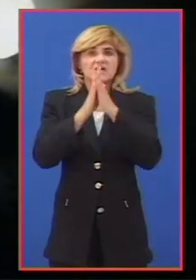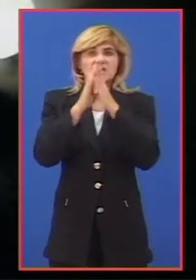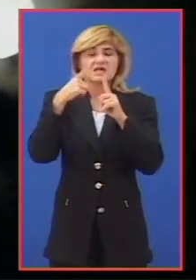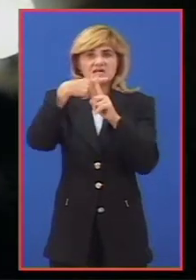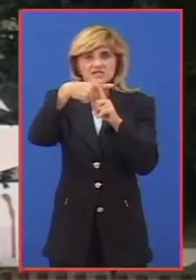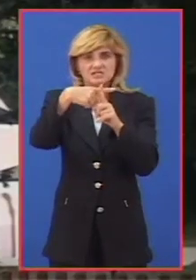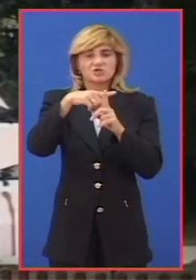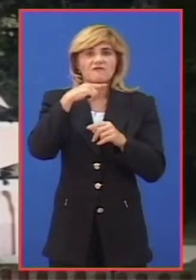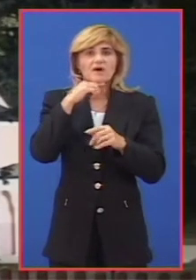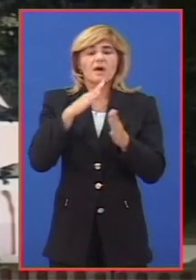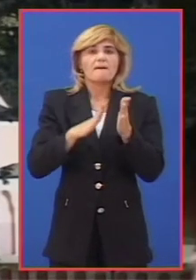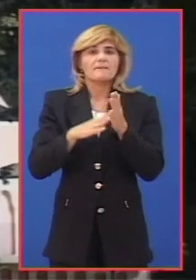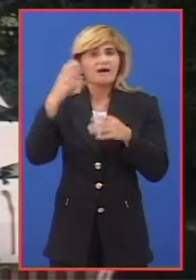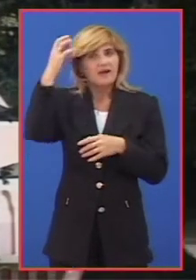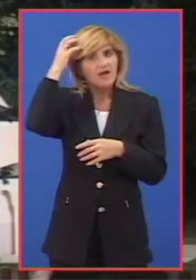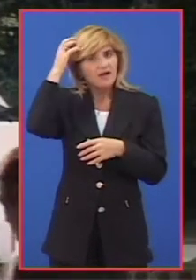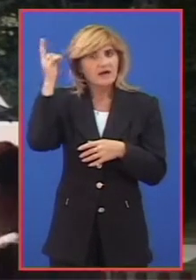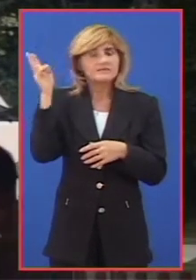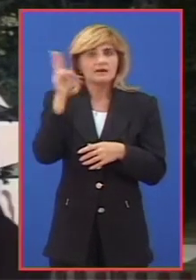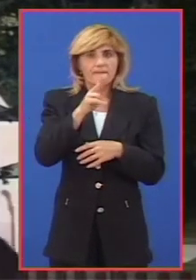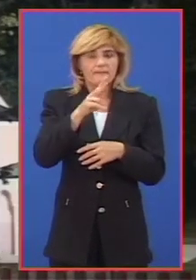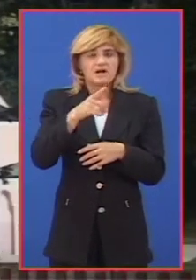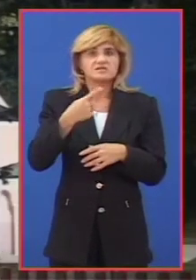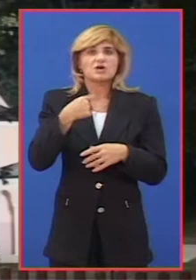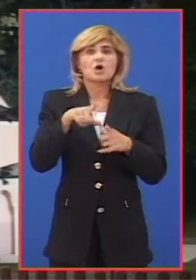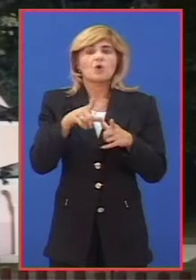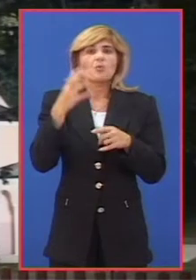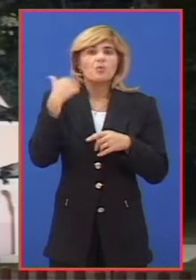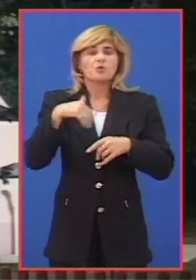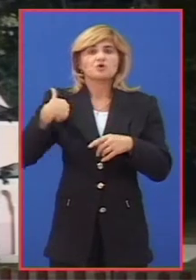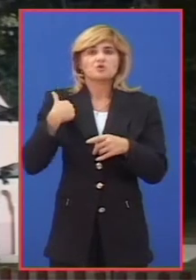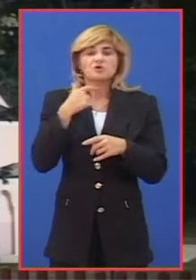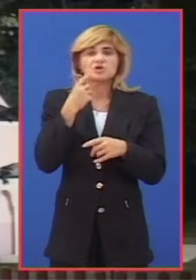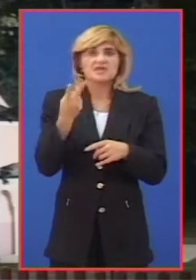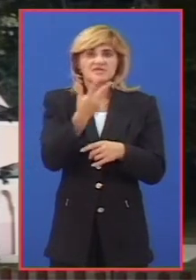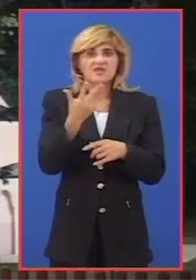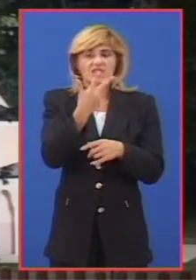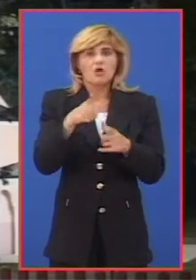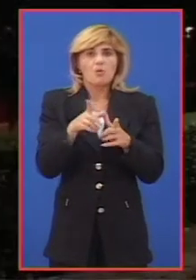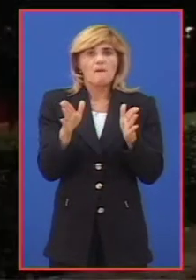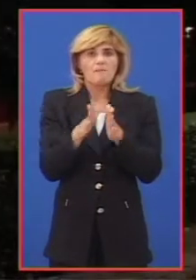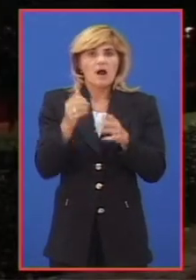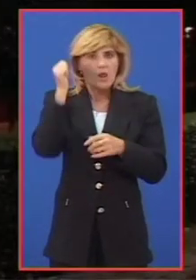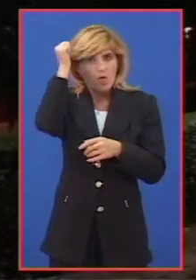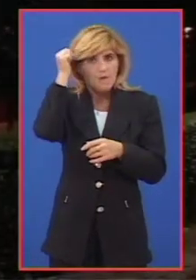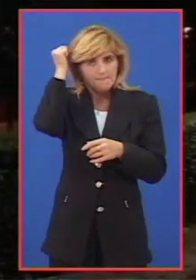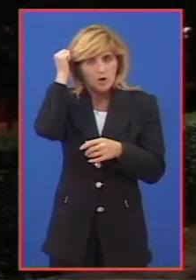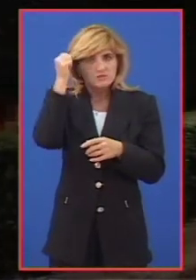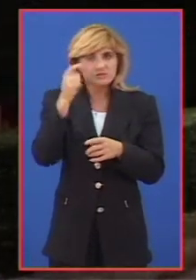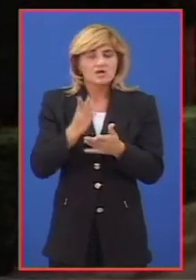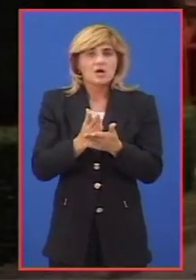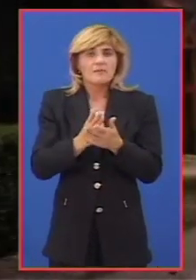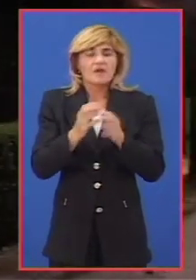Marije kraljice na Paliću, svetog Josipa Radnika u Đurđinu i presvetog trojstva u Maloj Bosni. Urađena je